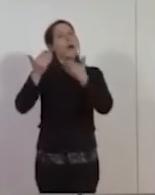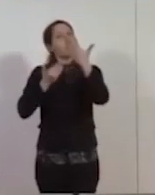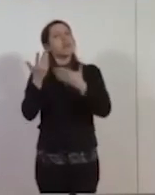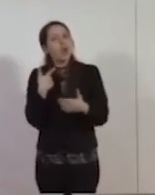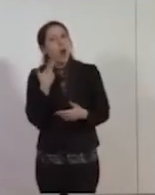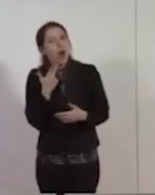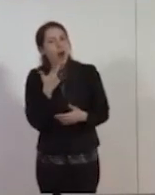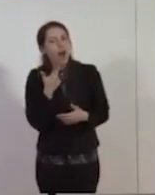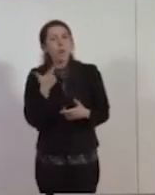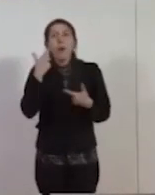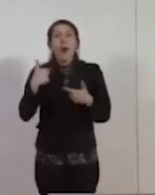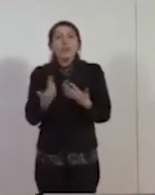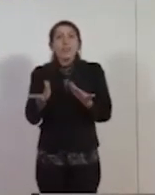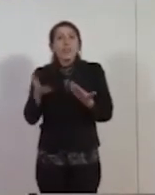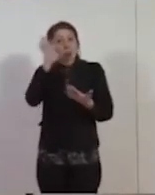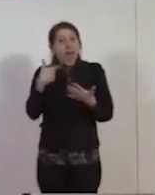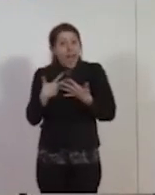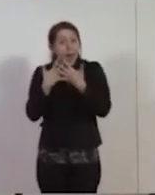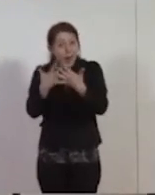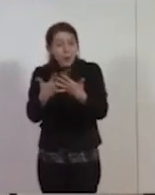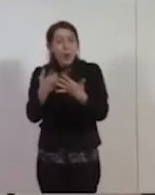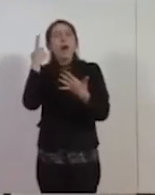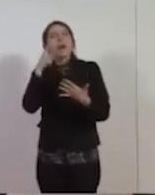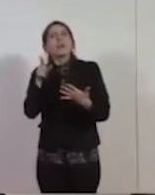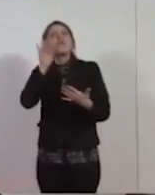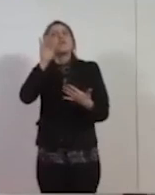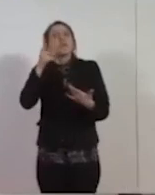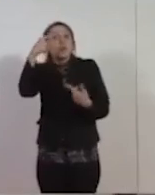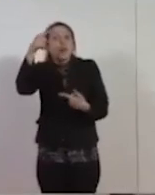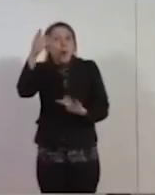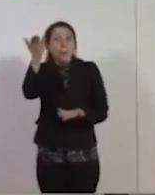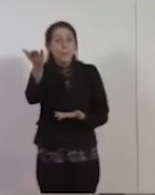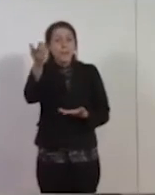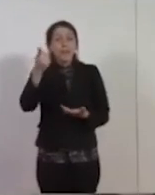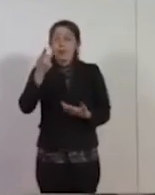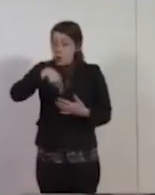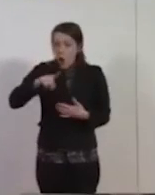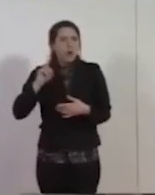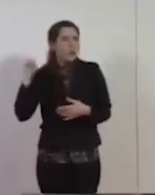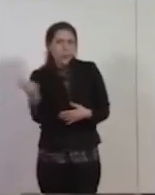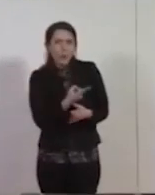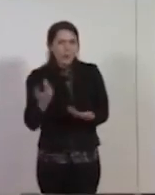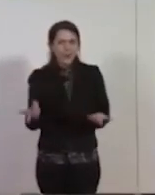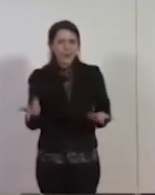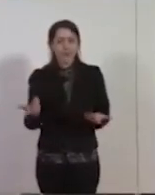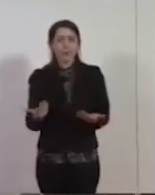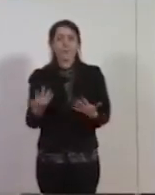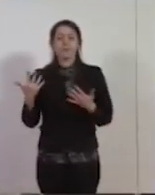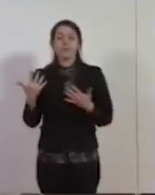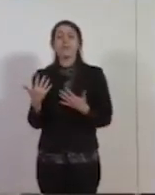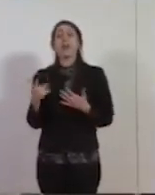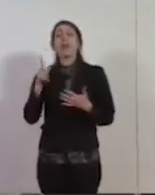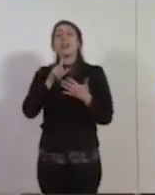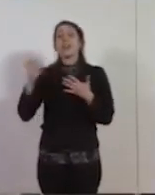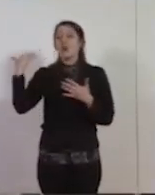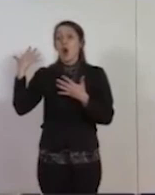perché l'amiamo, perché sappiamo che quello è il futuro, per noi e per tutti. Dieci anni dopo il